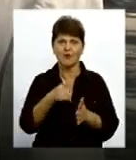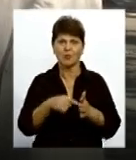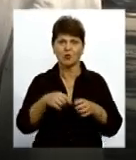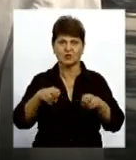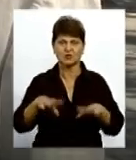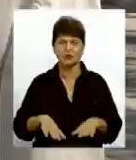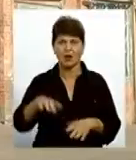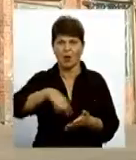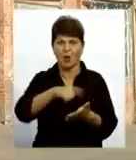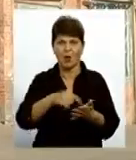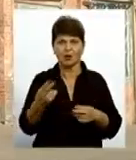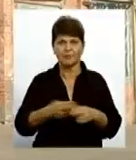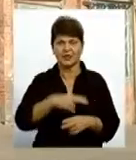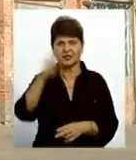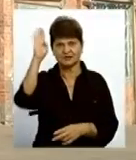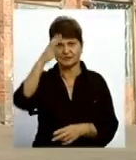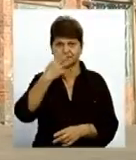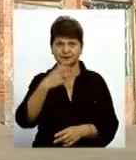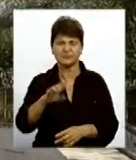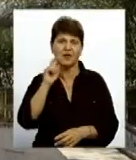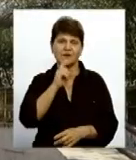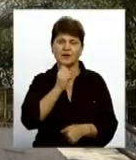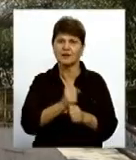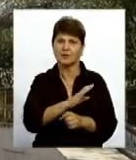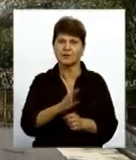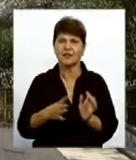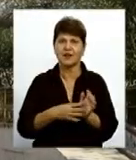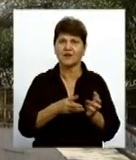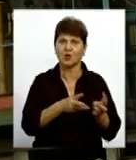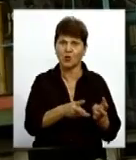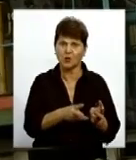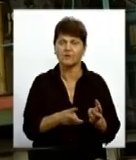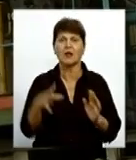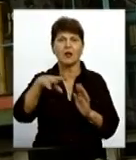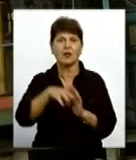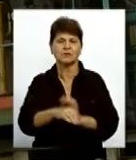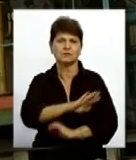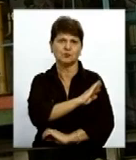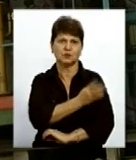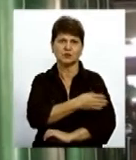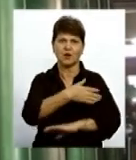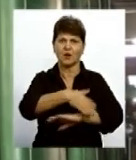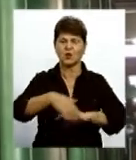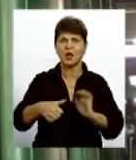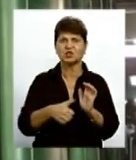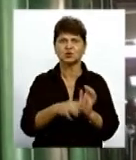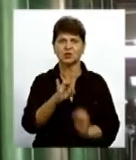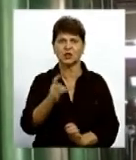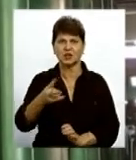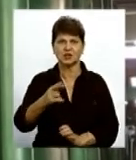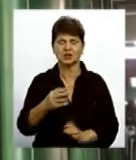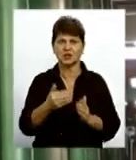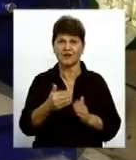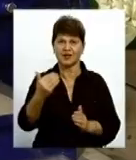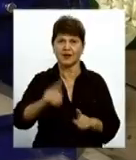Нині у Вінниці не працюють 9 котелень В тому числі одна з найпотужніших по вулиці Шістсотріччя Від